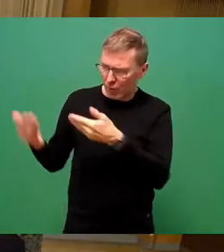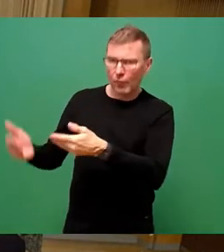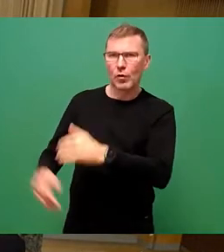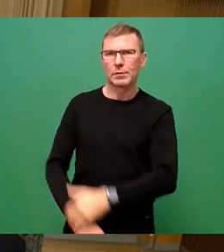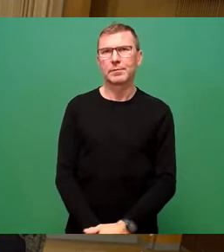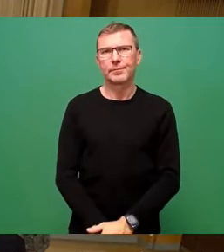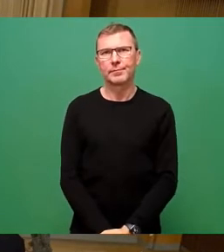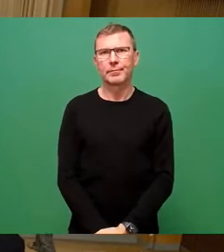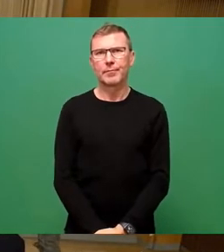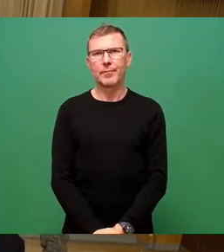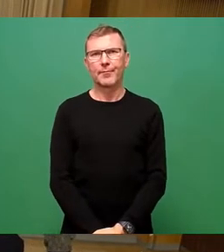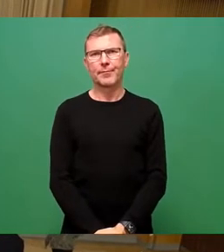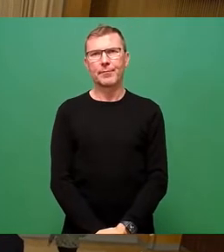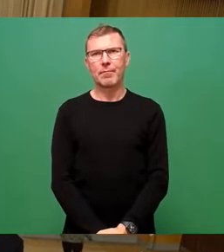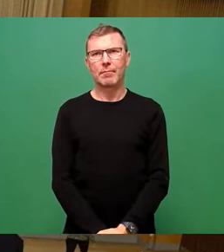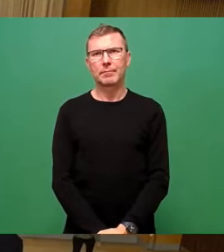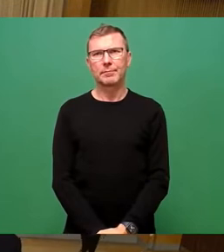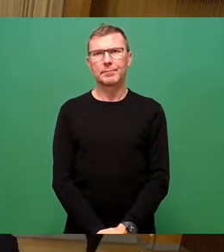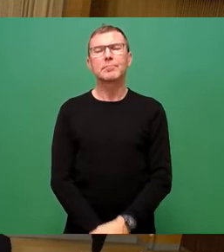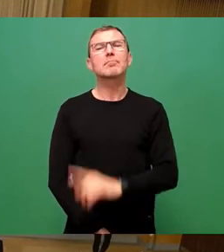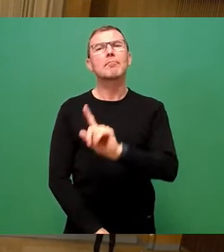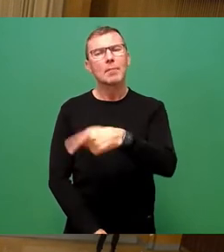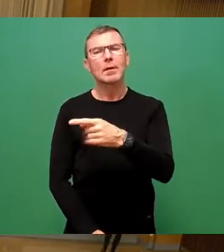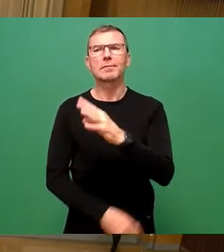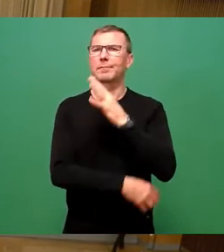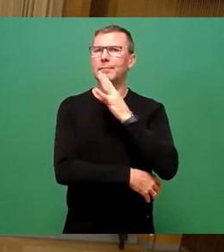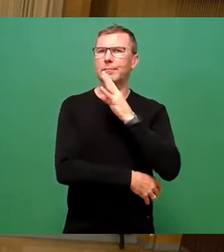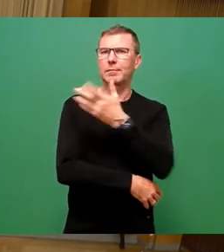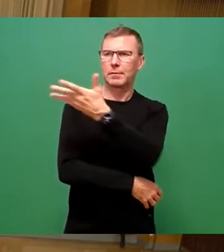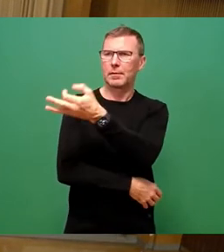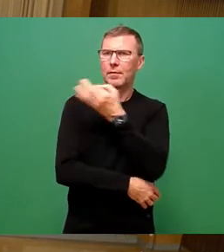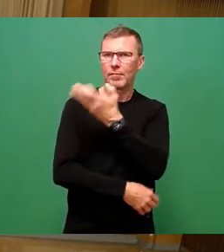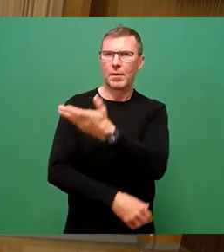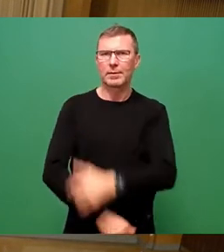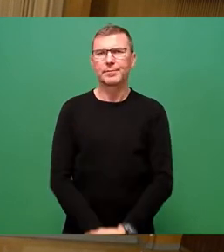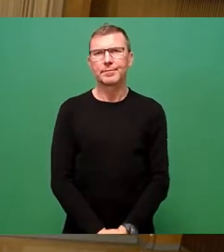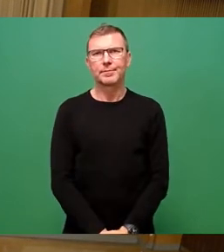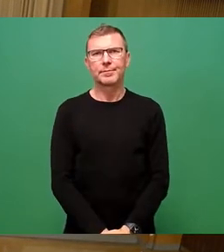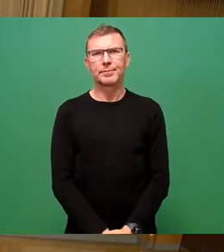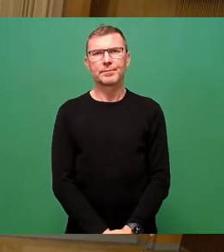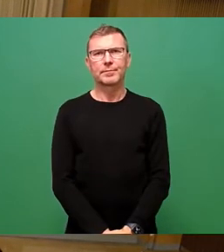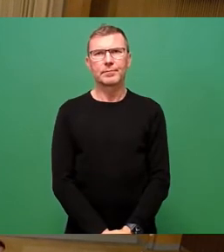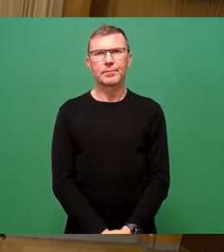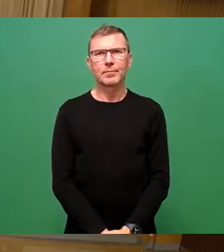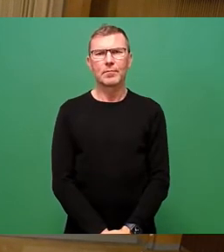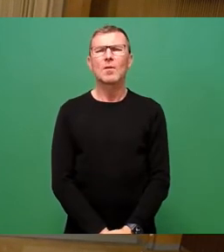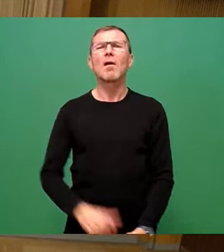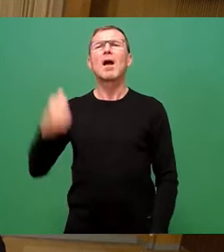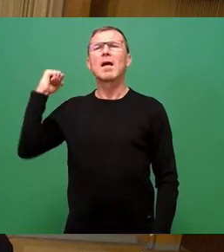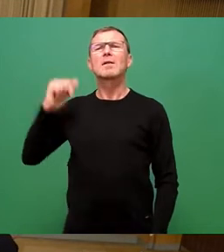und stellen Ihre Frage. Machen Sie es von hier vorne, dann sind Sie auch